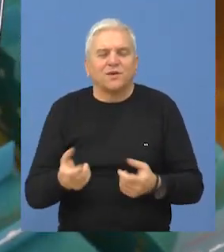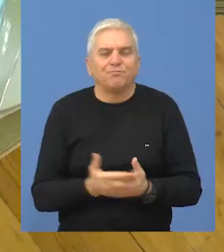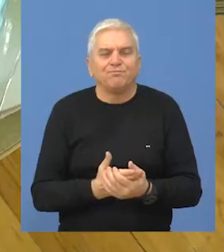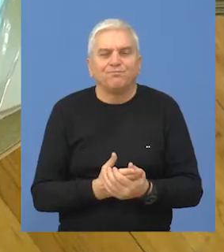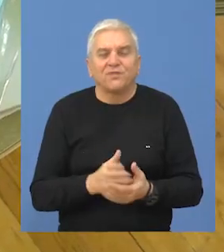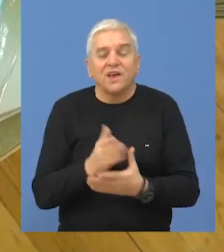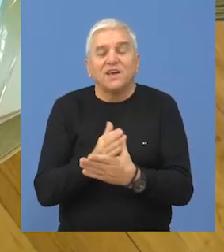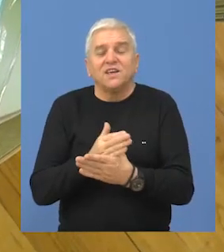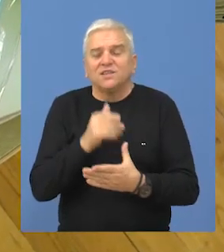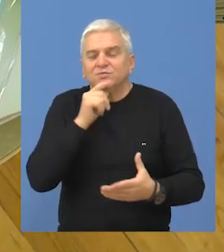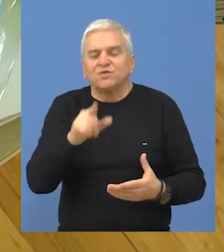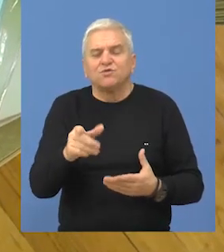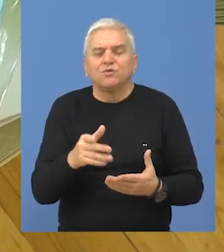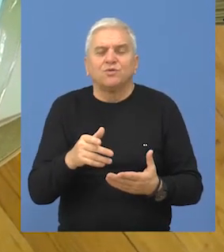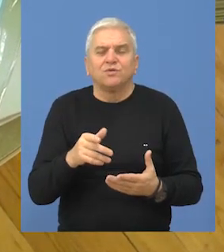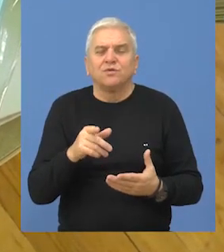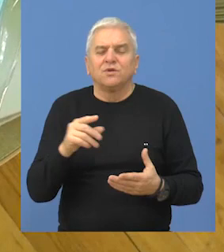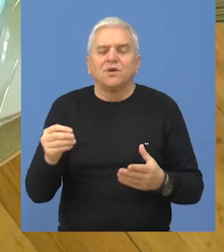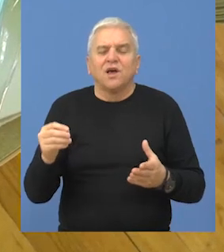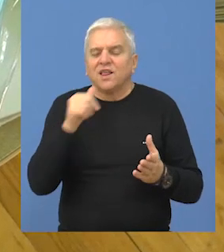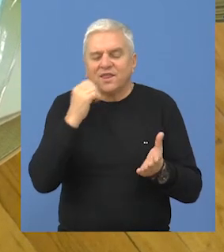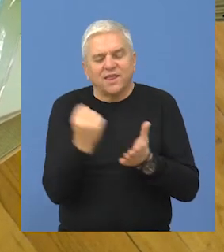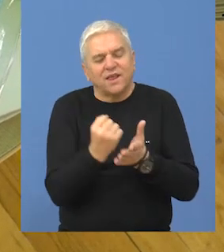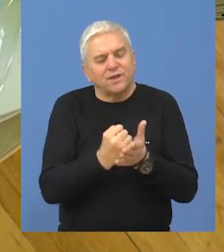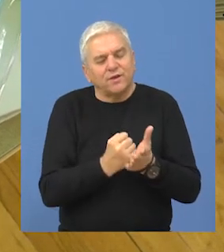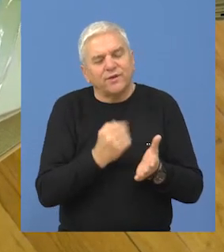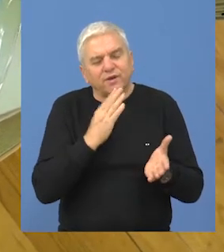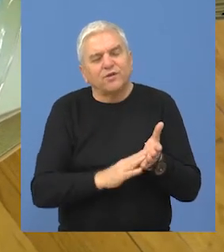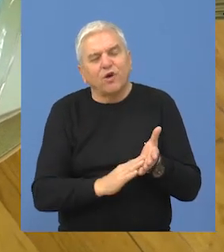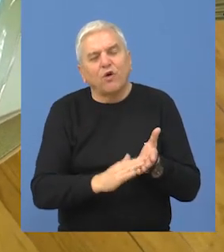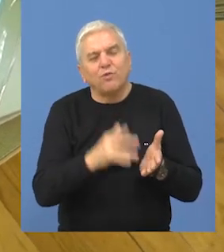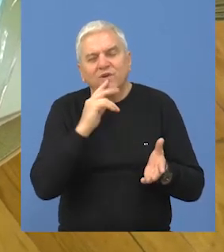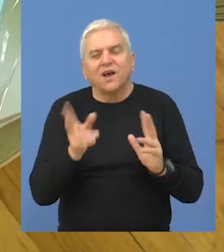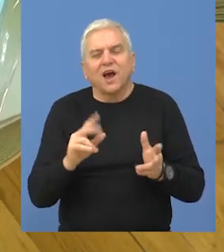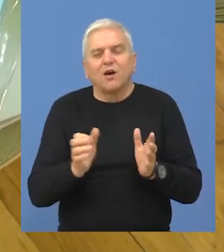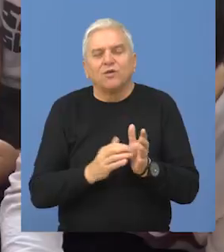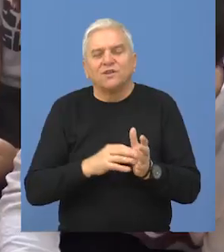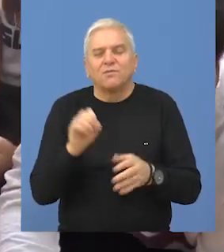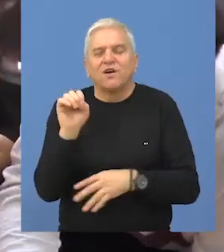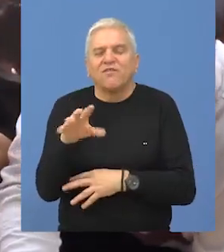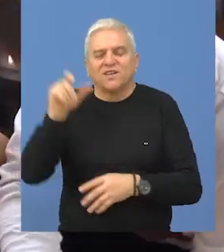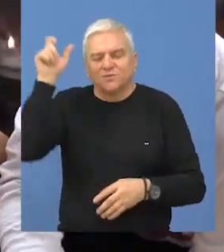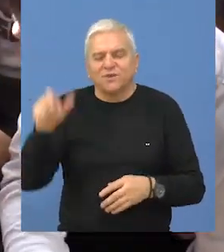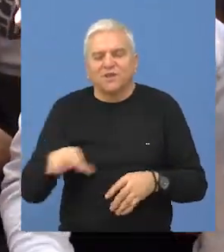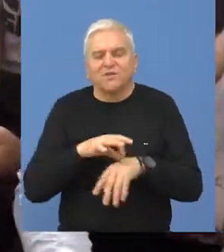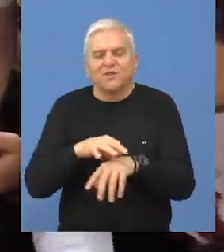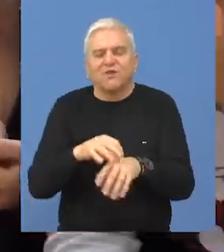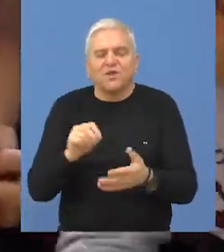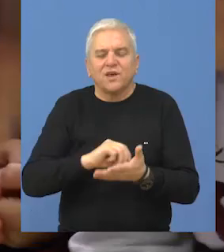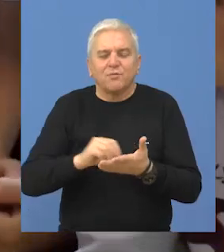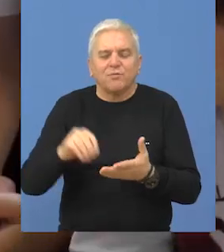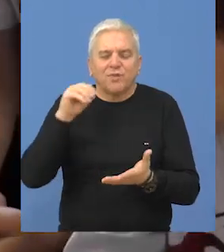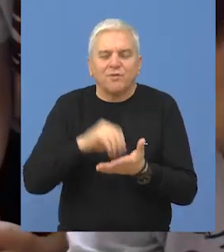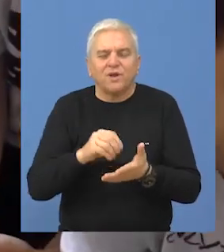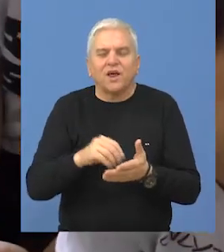I, između ostalog, ta dokumentovanje je jedan od načina kako vaspitači, u stvari, vode i